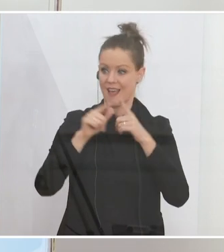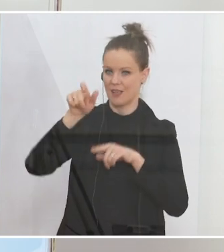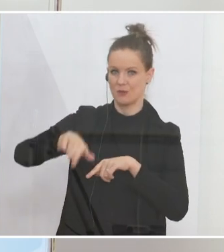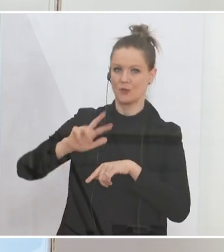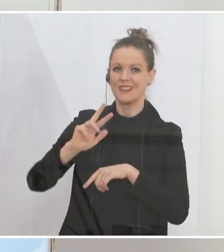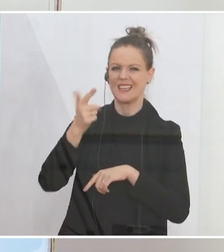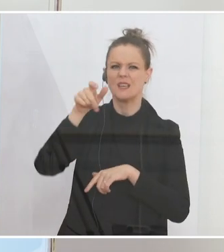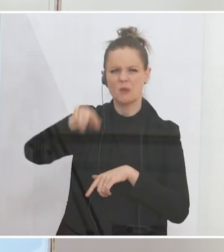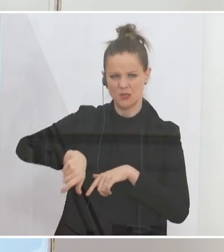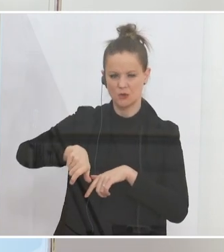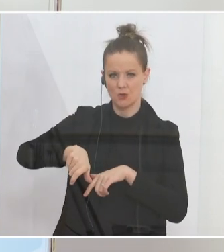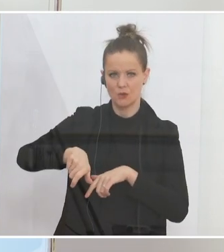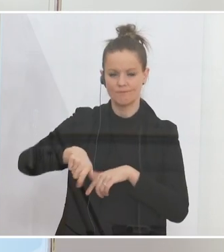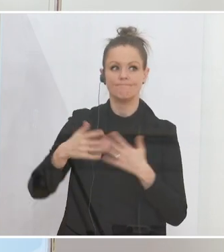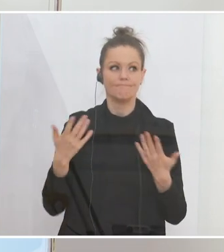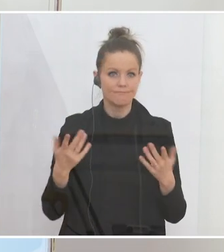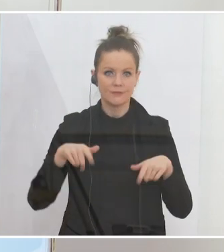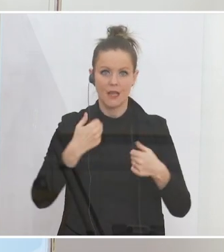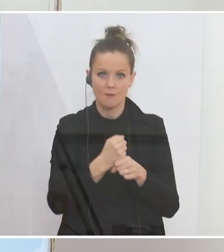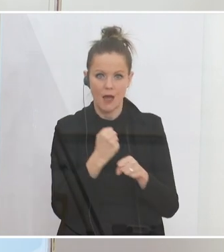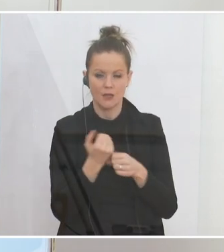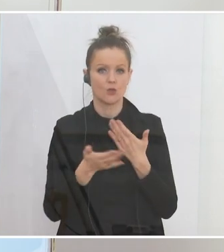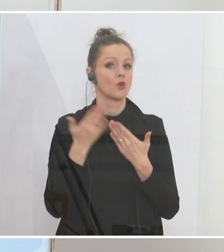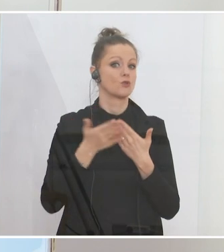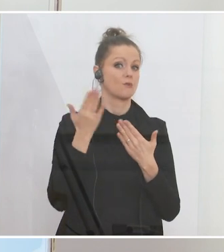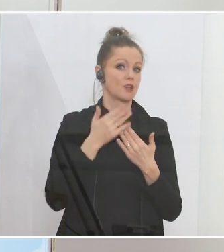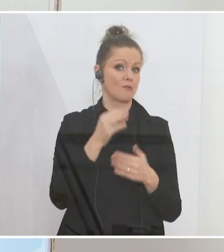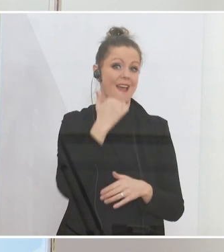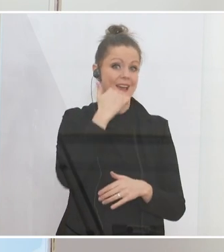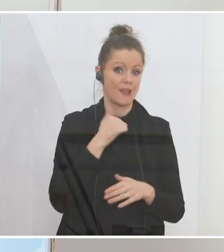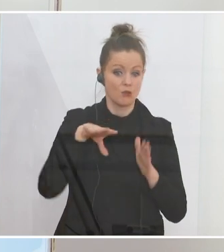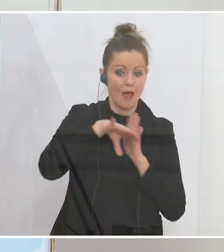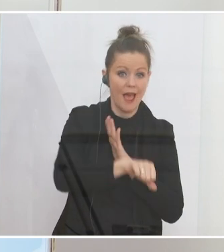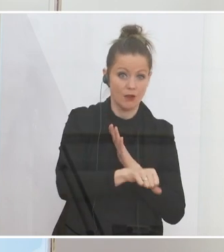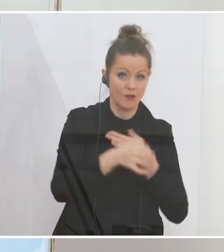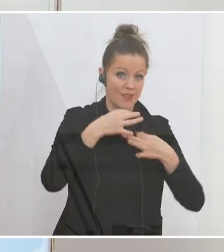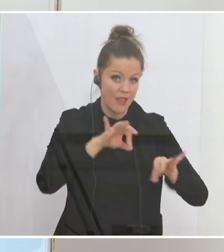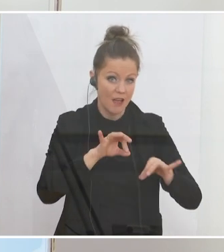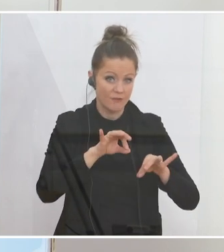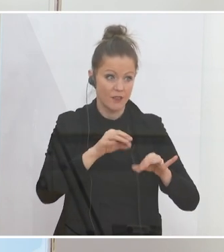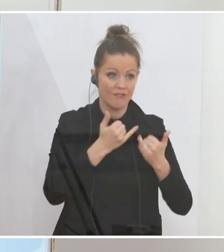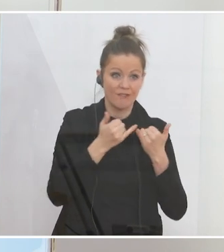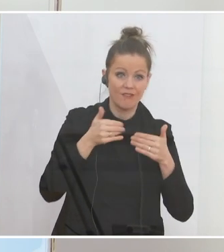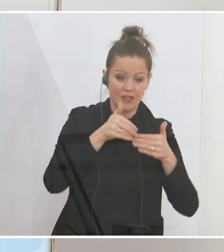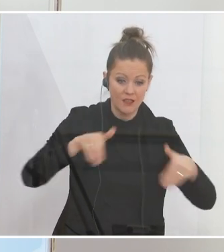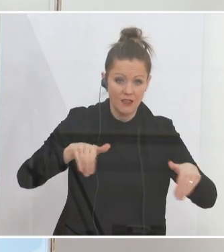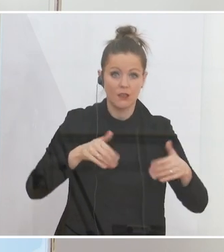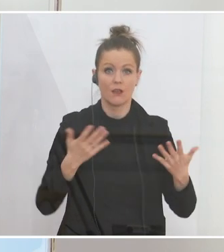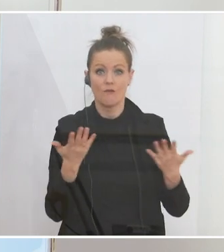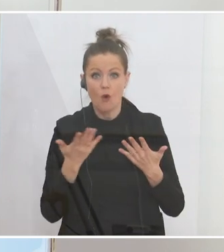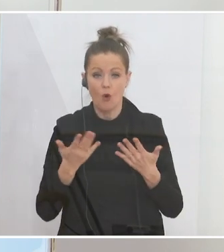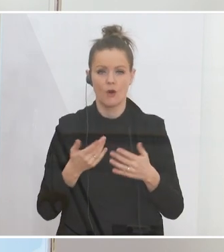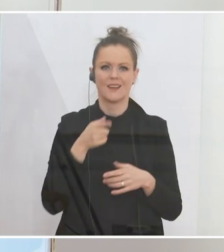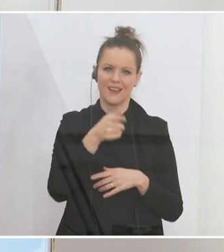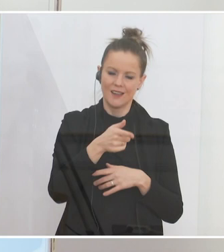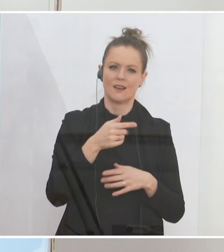der, wie und bei welchen Bedingungen ist der Eingriff ins Eigentum gerechtfertigt, bis zu welchem Ausmaß? Und diese Fragen wollen wir